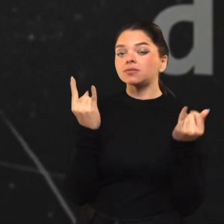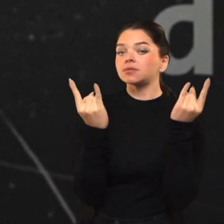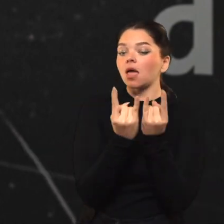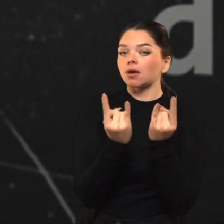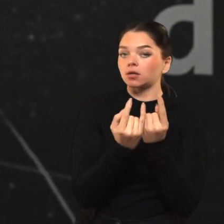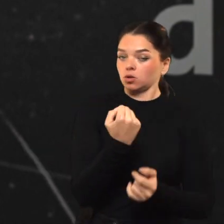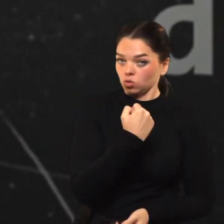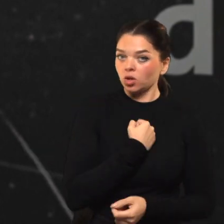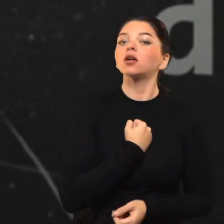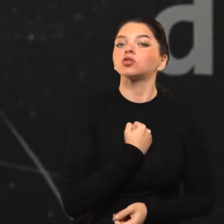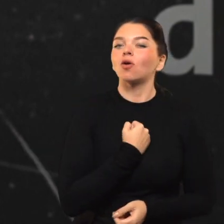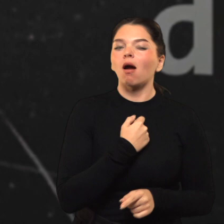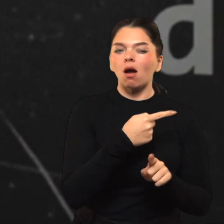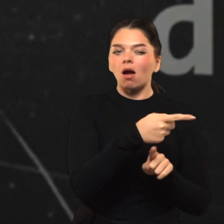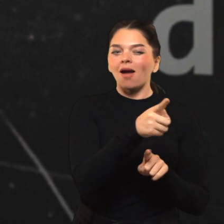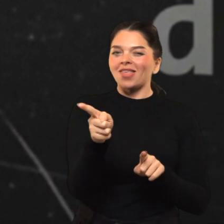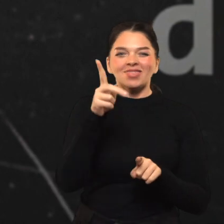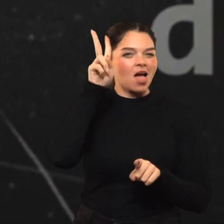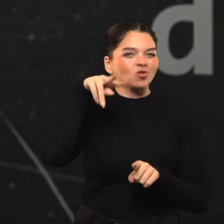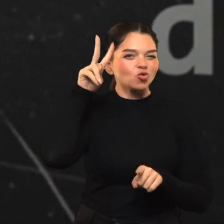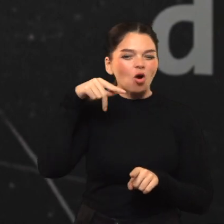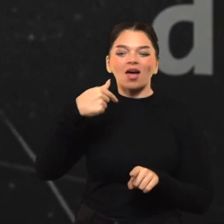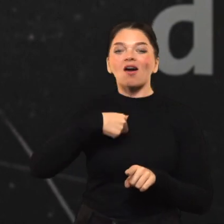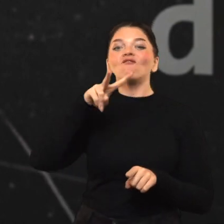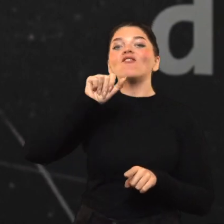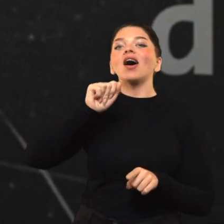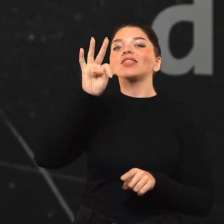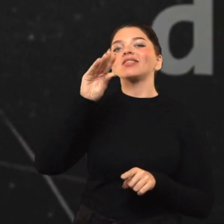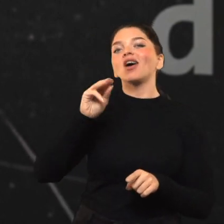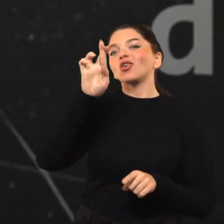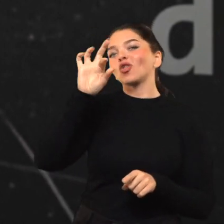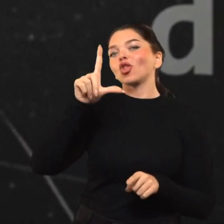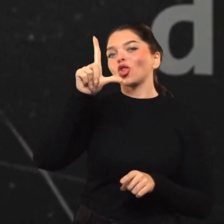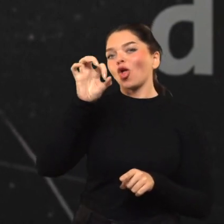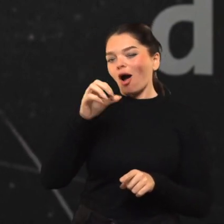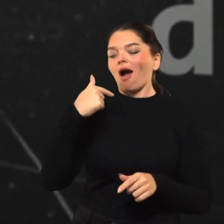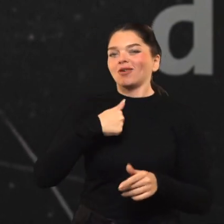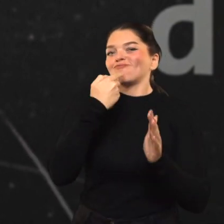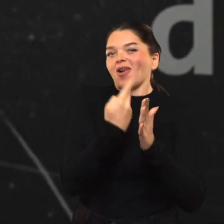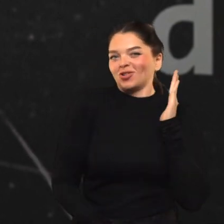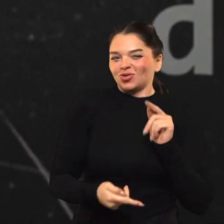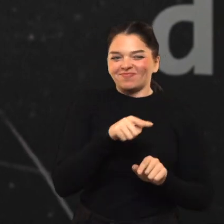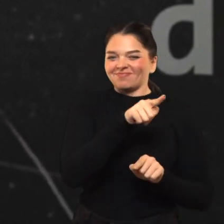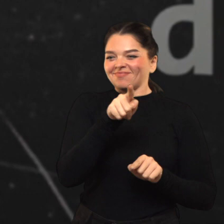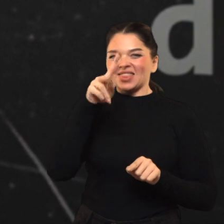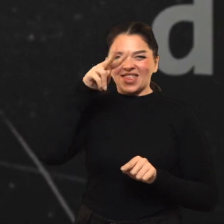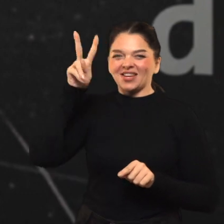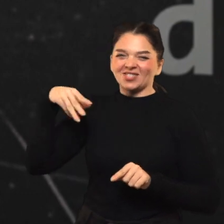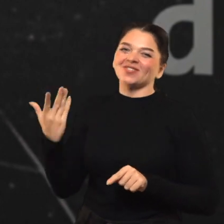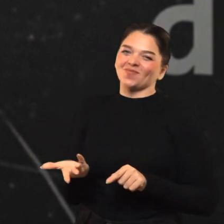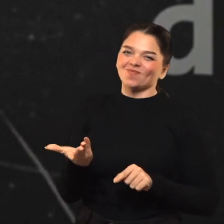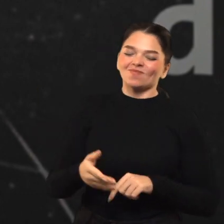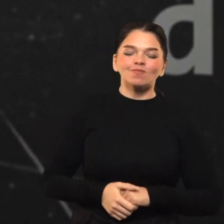tai niekas niekada nebūtų sužinojęs, kad tai aš pralašiau vatvirlok. Nu, sakykime taip, Rusijoje bordino vizą pergalį, suprantat.